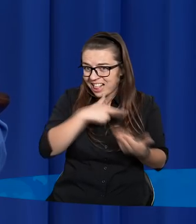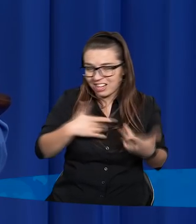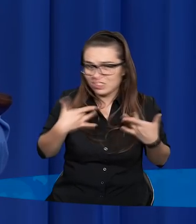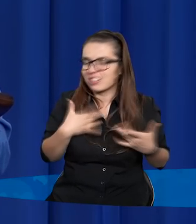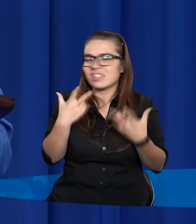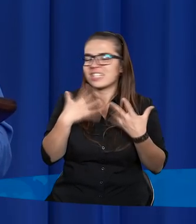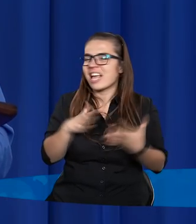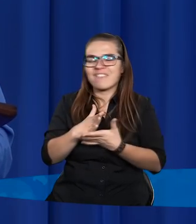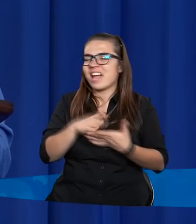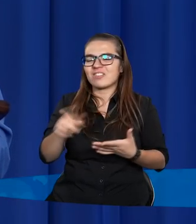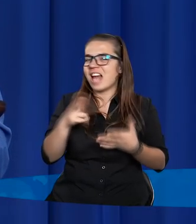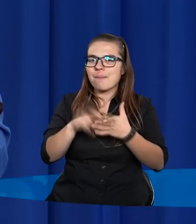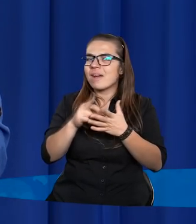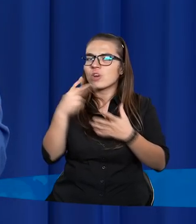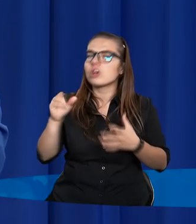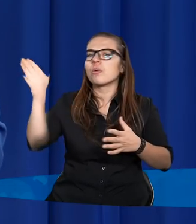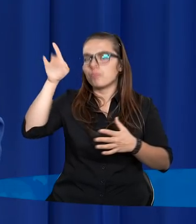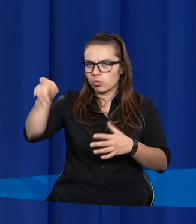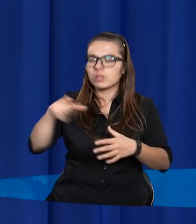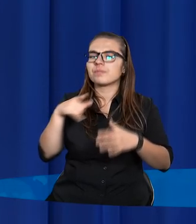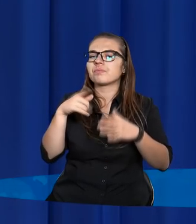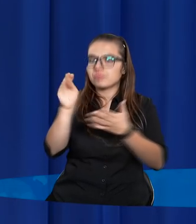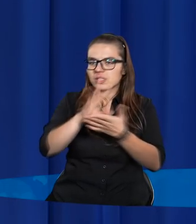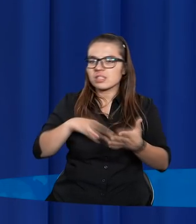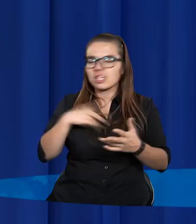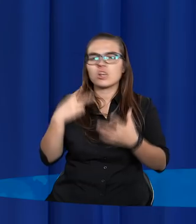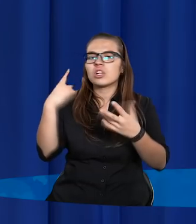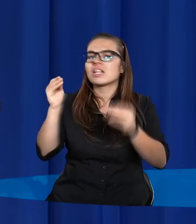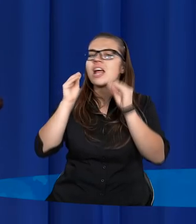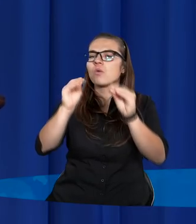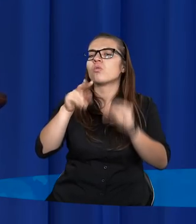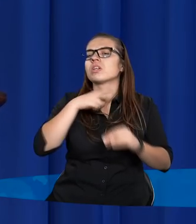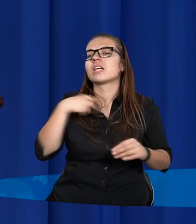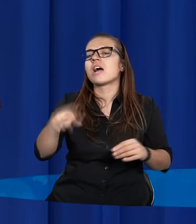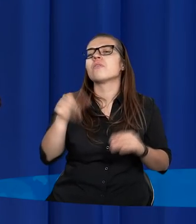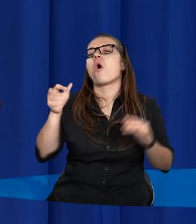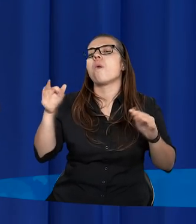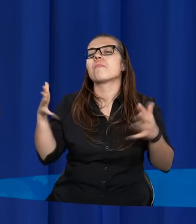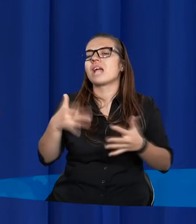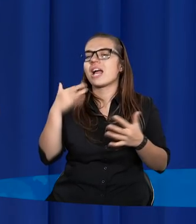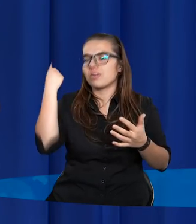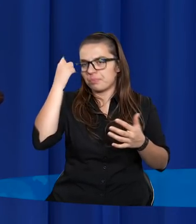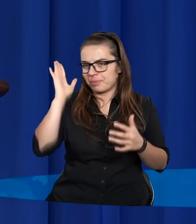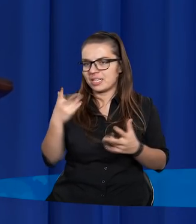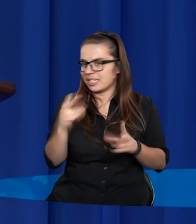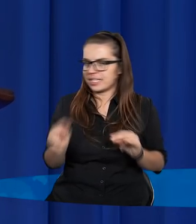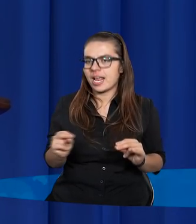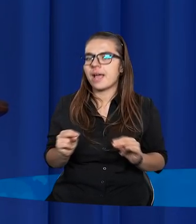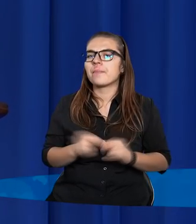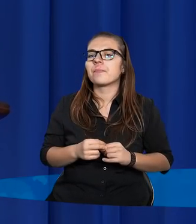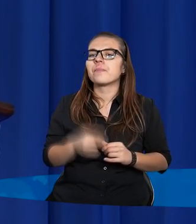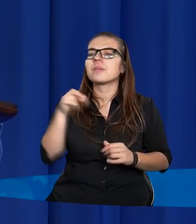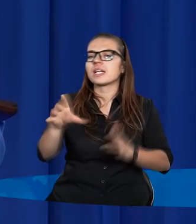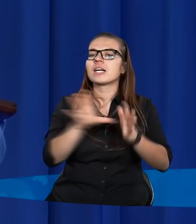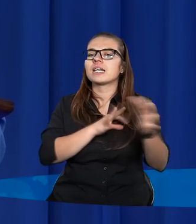wieczność i wierzę, że Pismo Święte też tego nie naucza. Ktoś mógłby powiedzieć, a co z